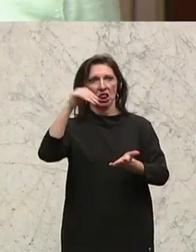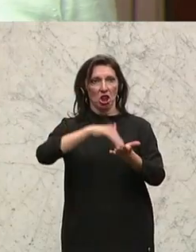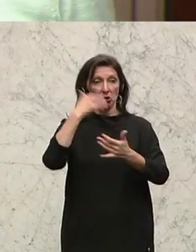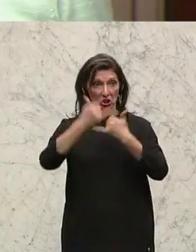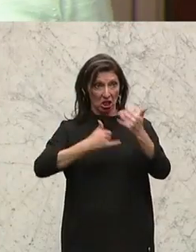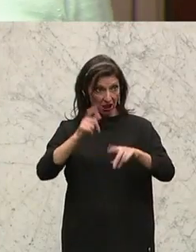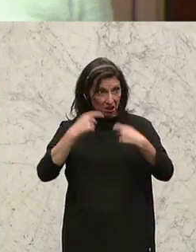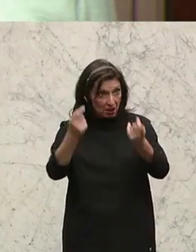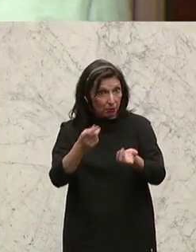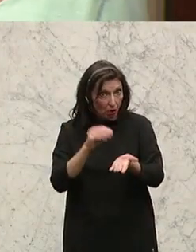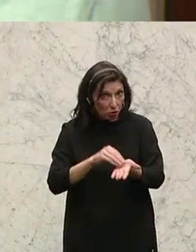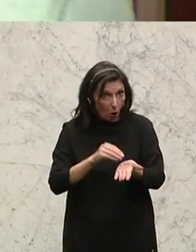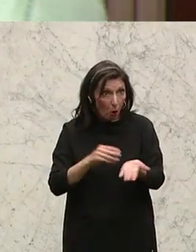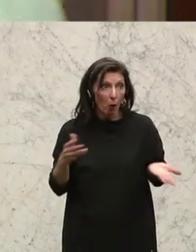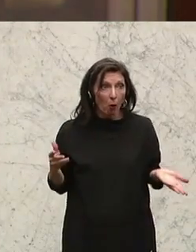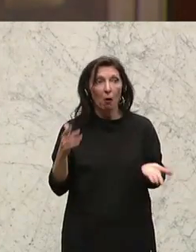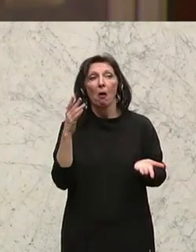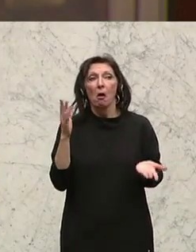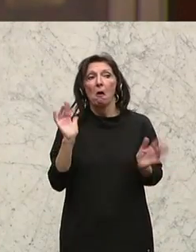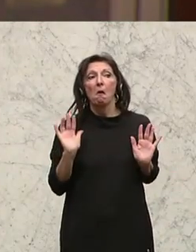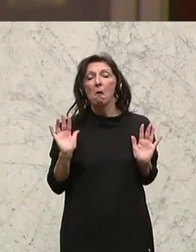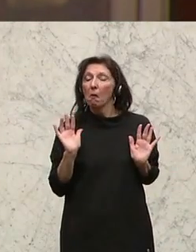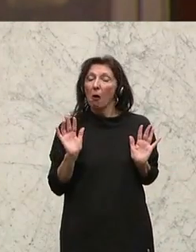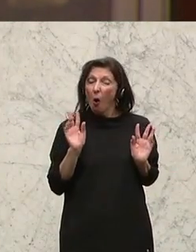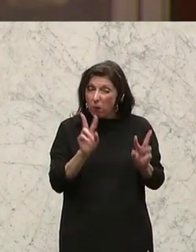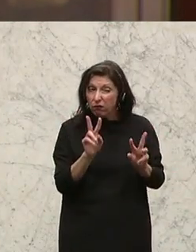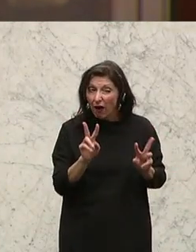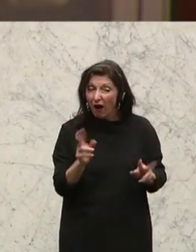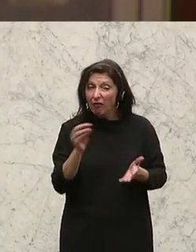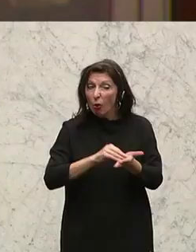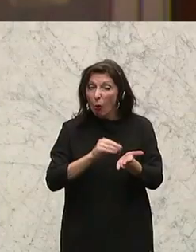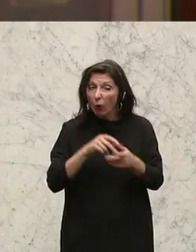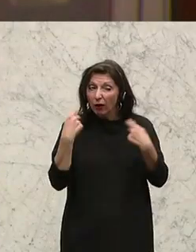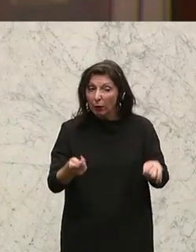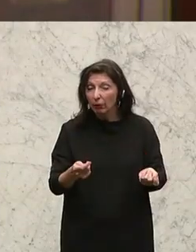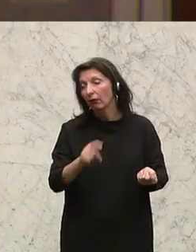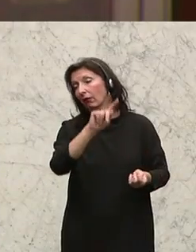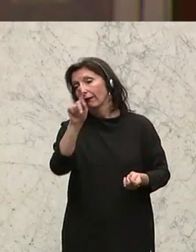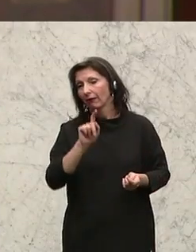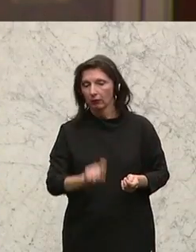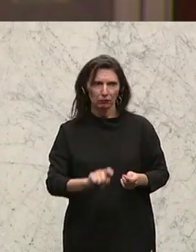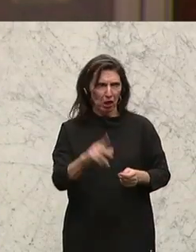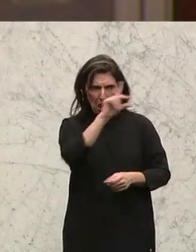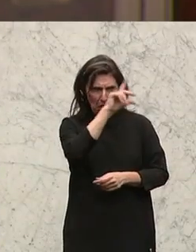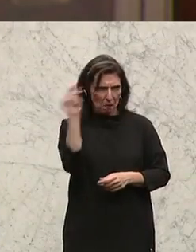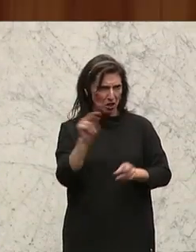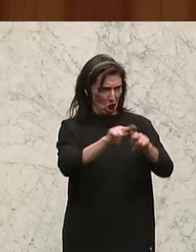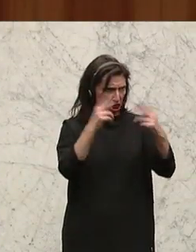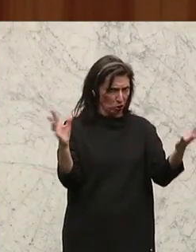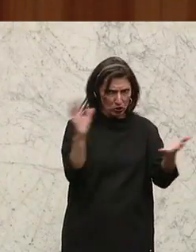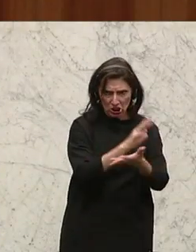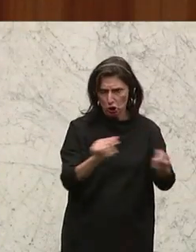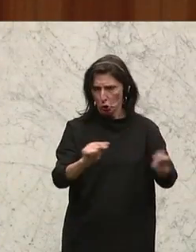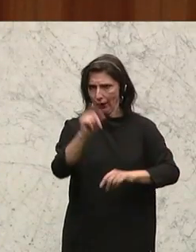noch geben, dessen sind wir vielleicht nicht mehr ganz so sicher. Der Mensch hat die Natur zerstört, hat die Tierwelt zerstört.